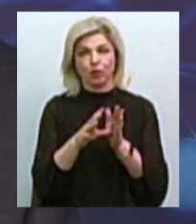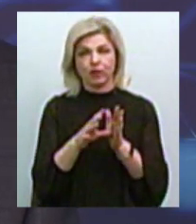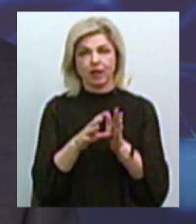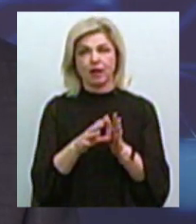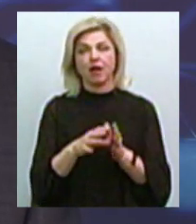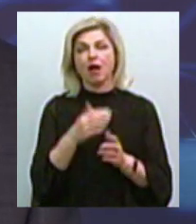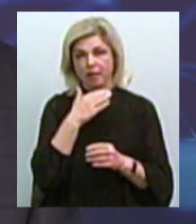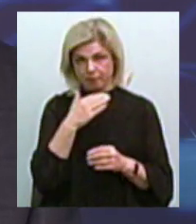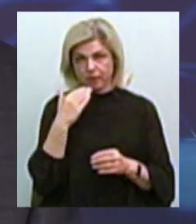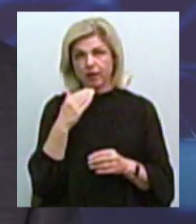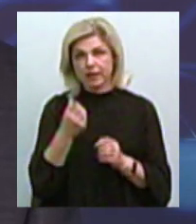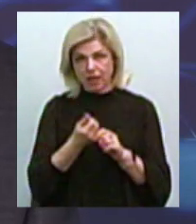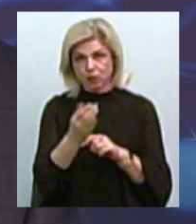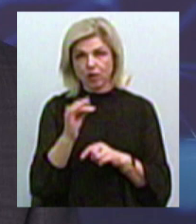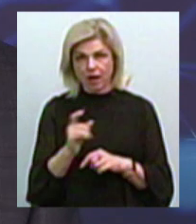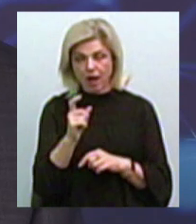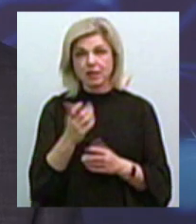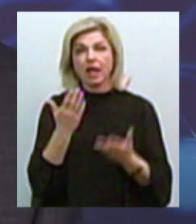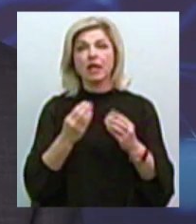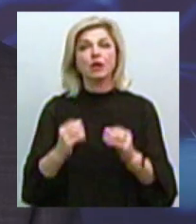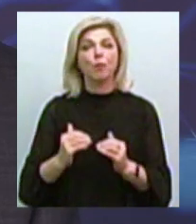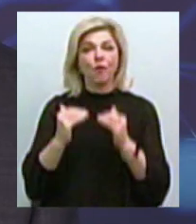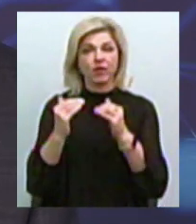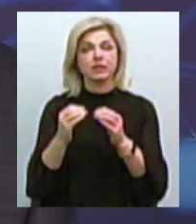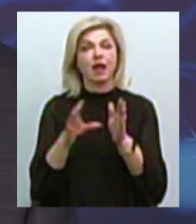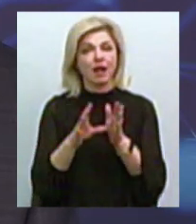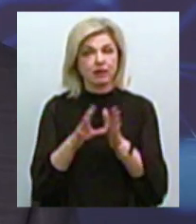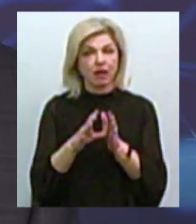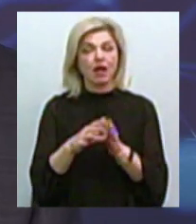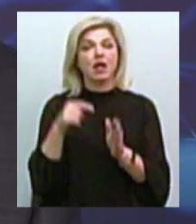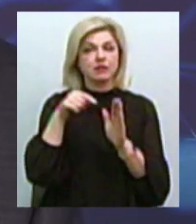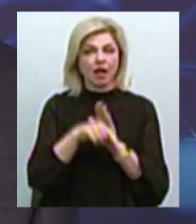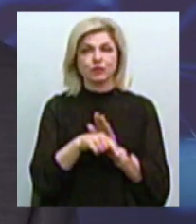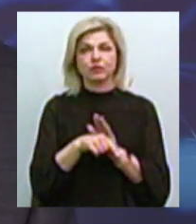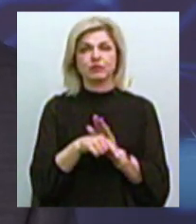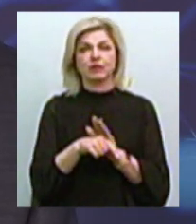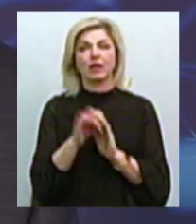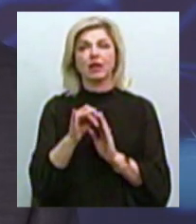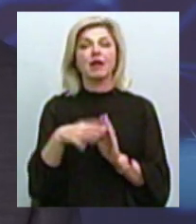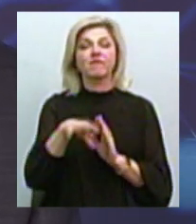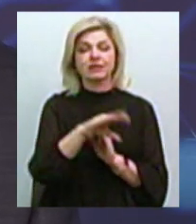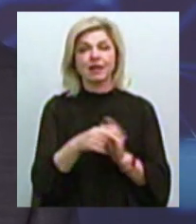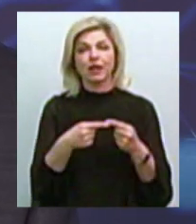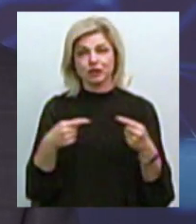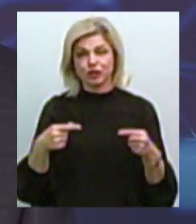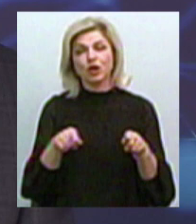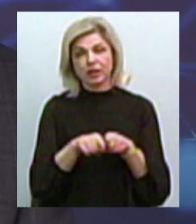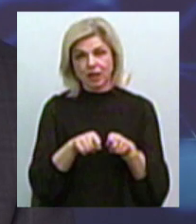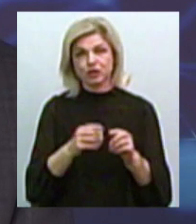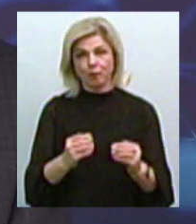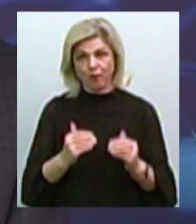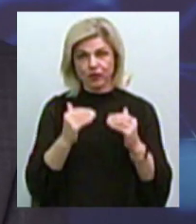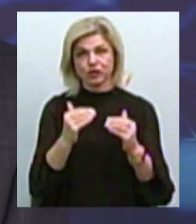разів. А якщо повисилась електроенергія, то, відповідно, і все інше теж повищається. І